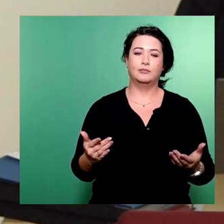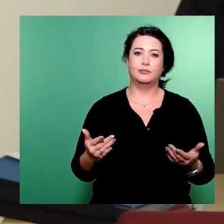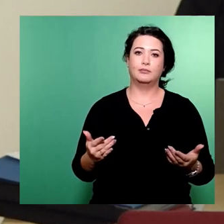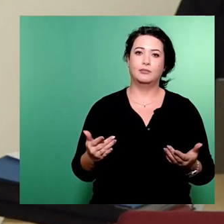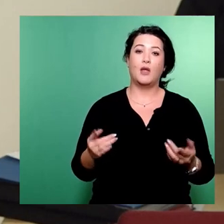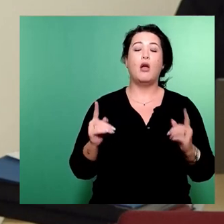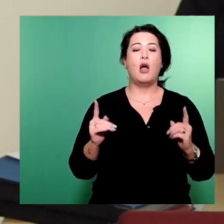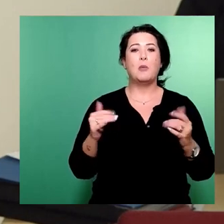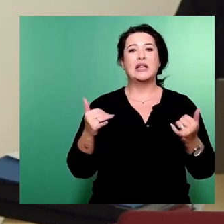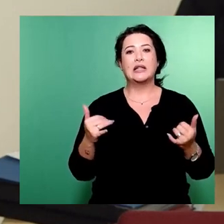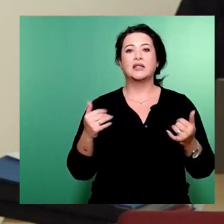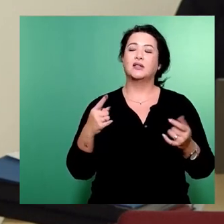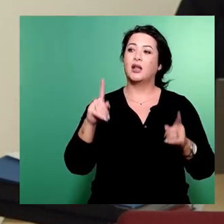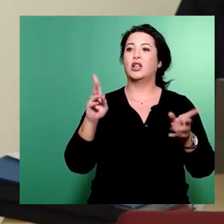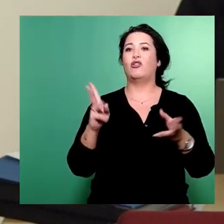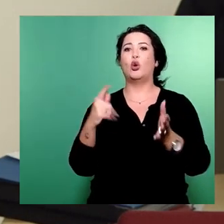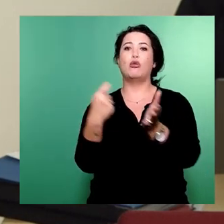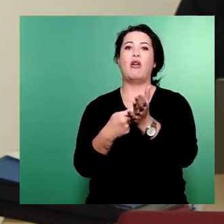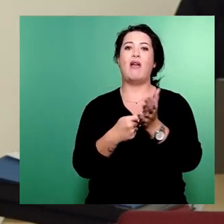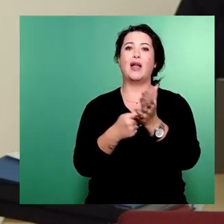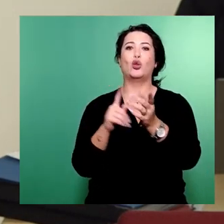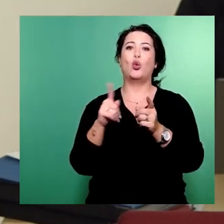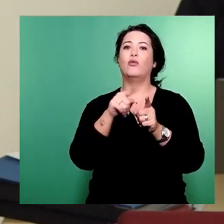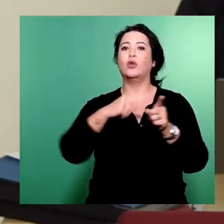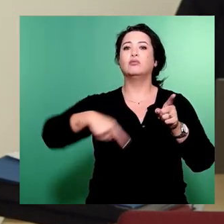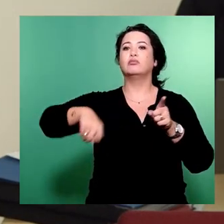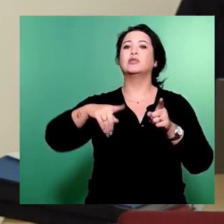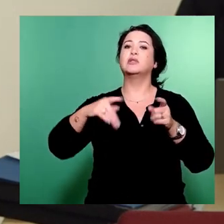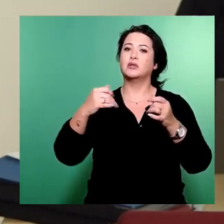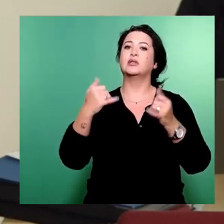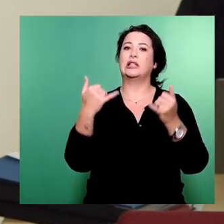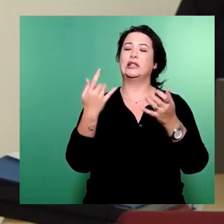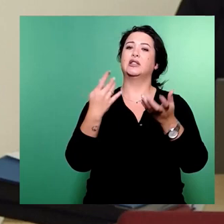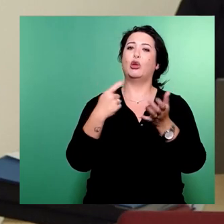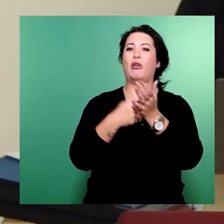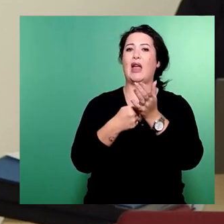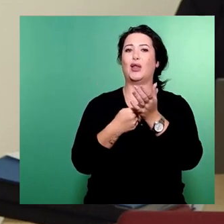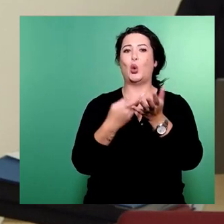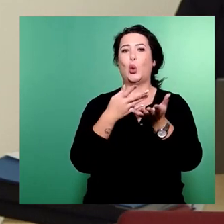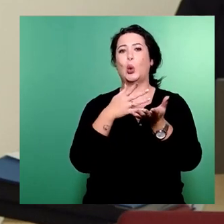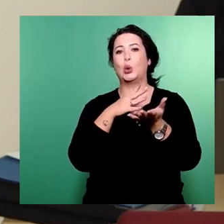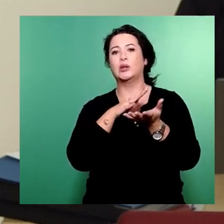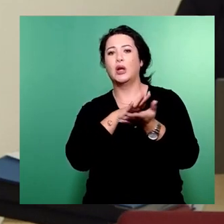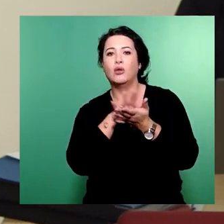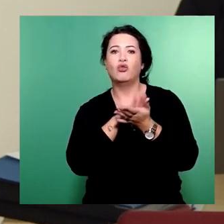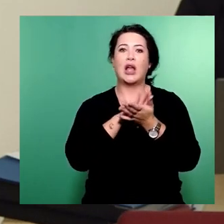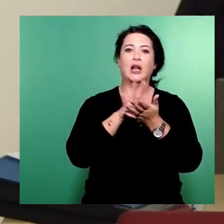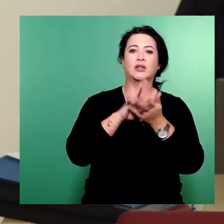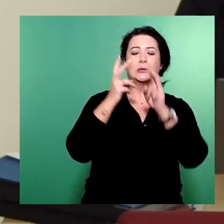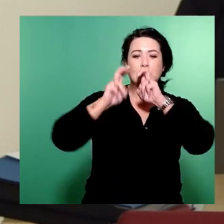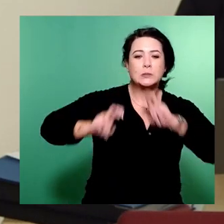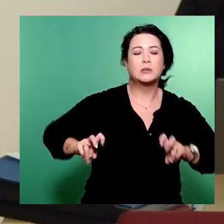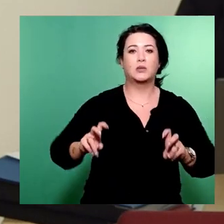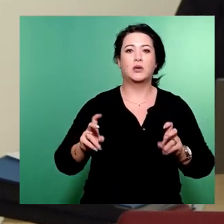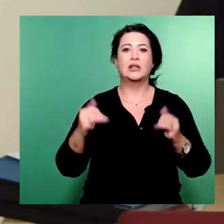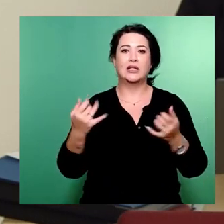die Bewertung dieser Einwendung vorgenommen wird. Wir arbeiten diese Stellungnahmen dann der